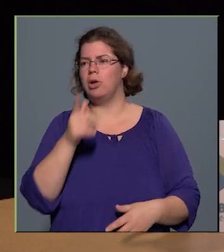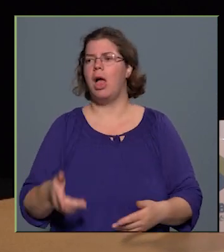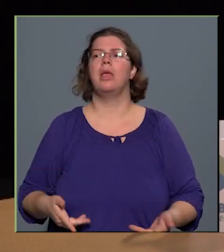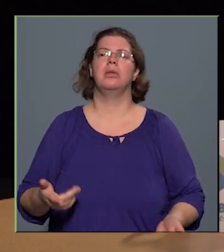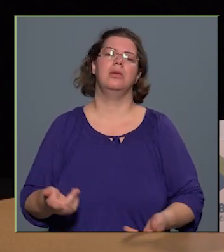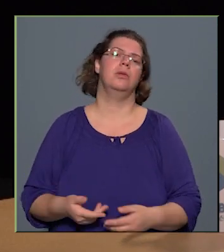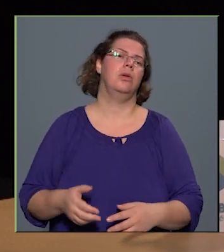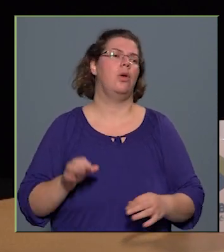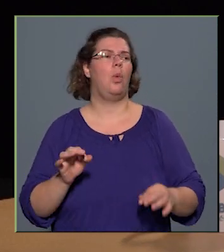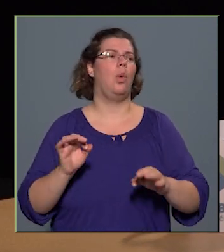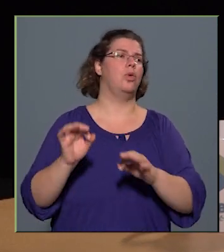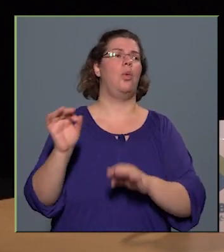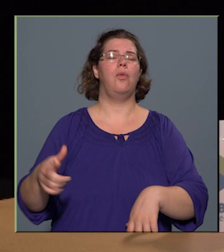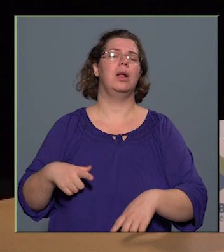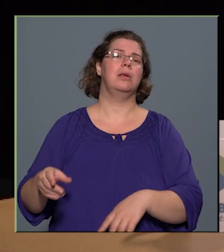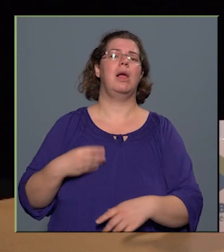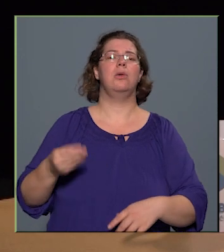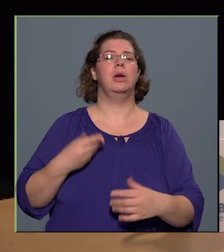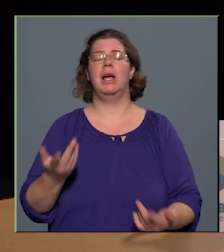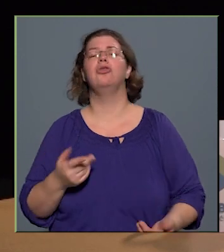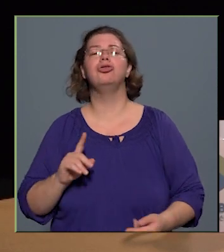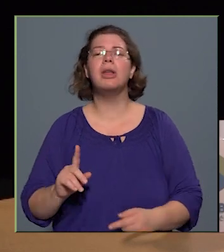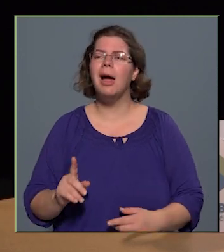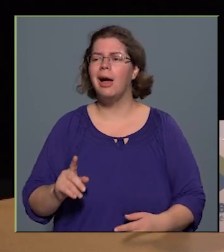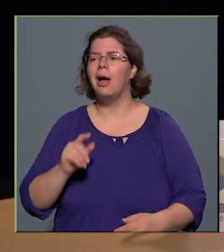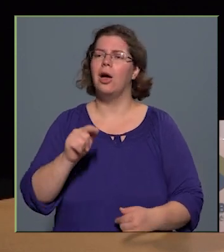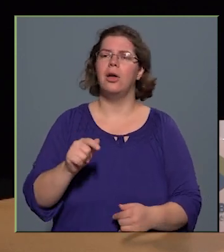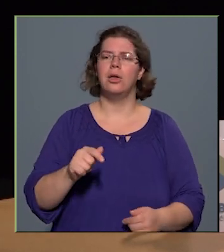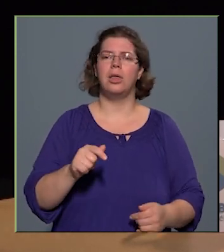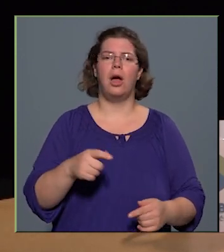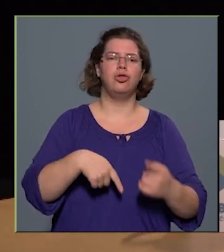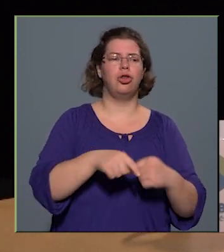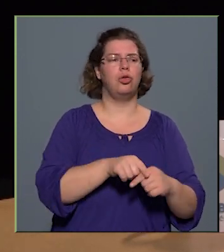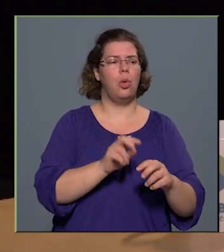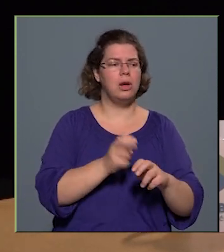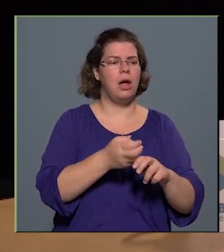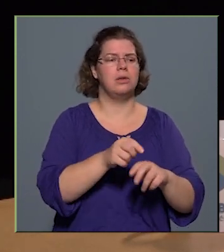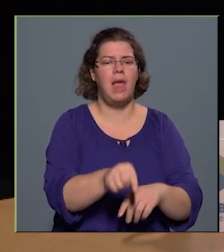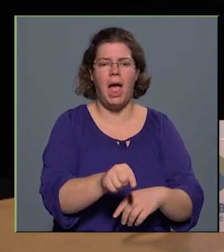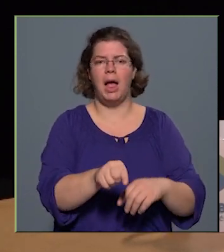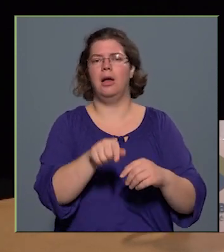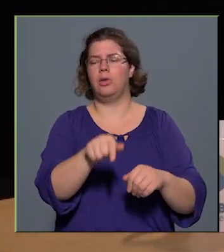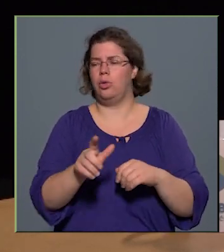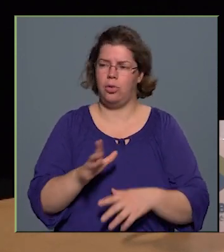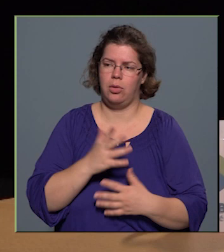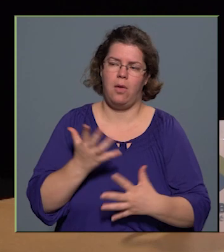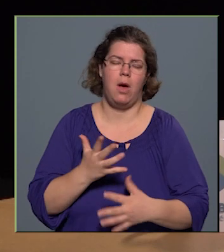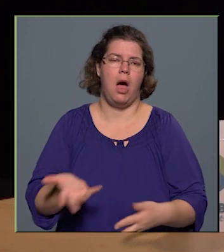hát azért jó, jó, jó volt az előadás, de azért az a csatorna szeg engem az ott zavart, meg